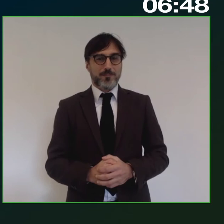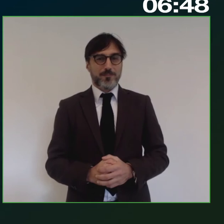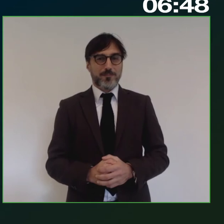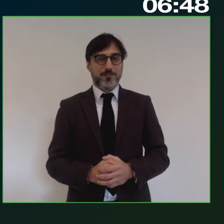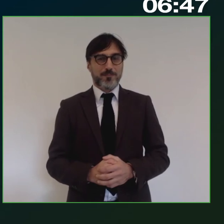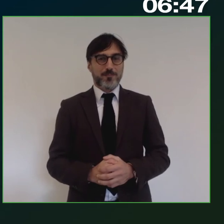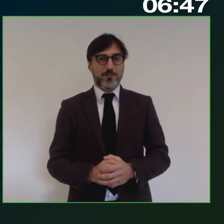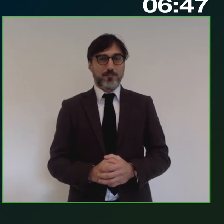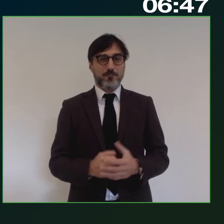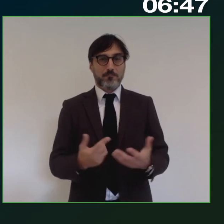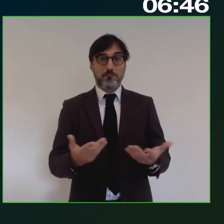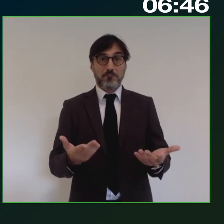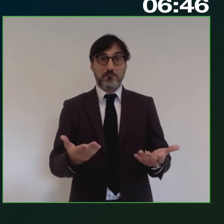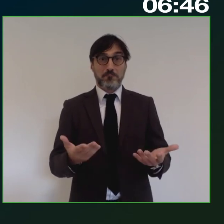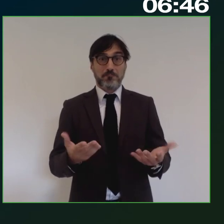Eccoci.